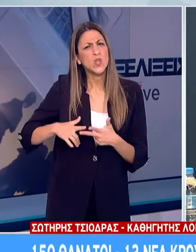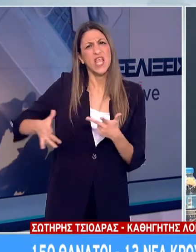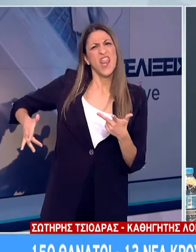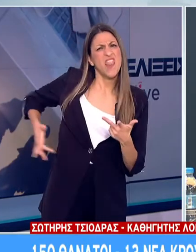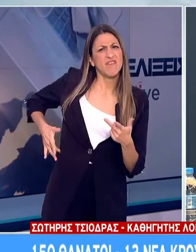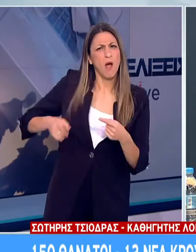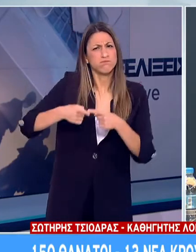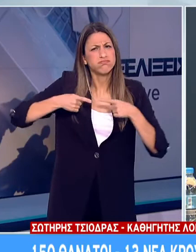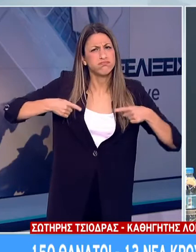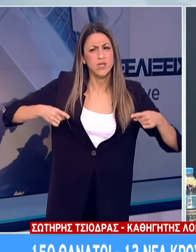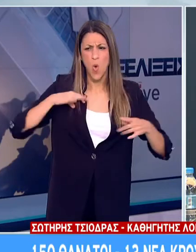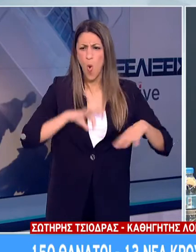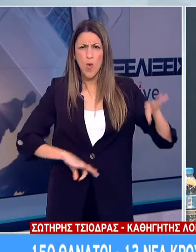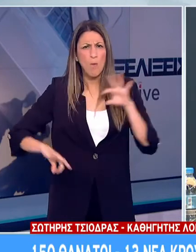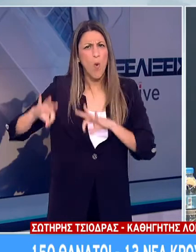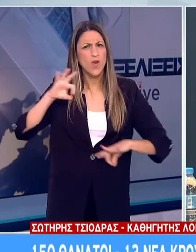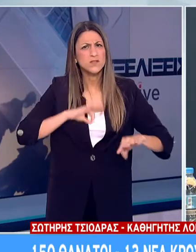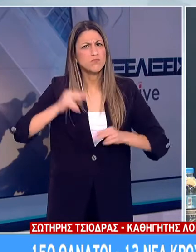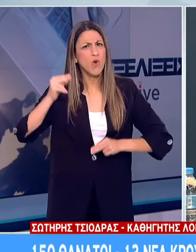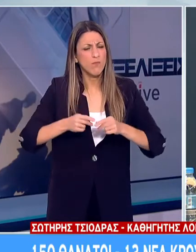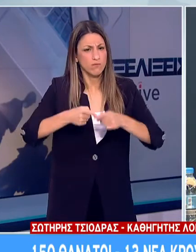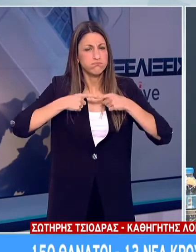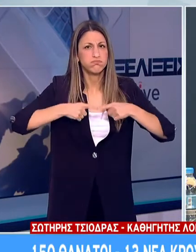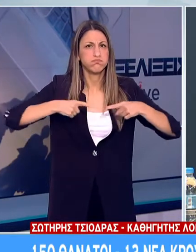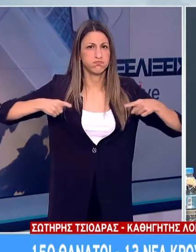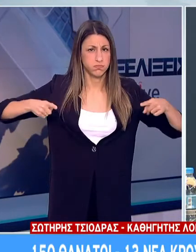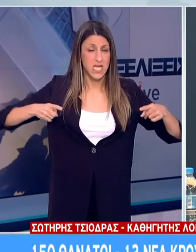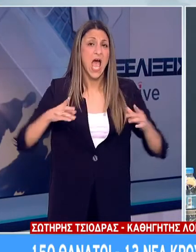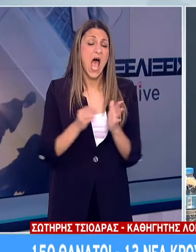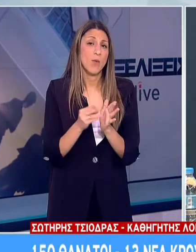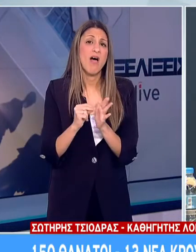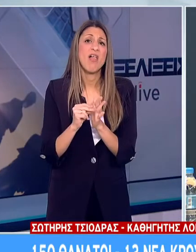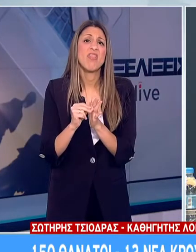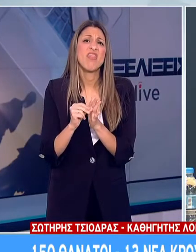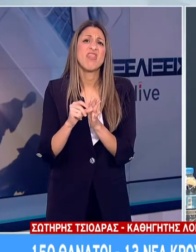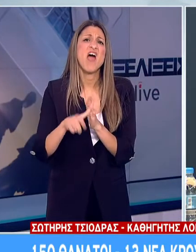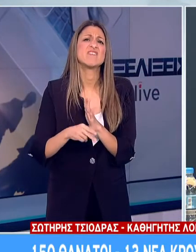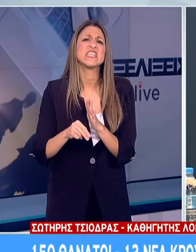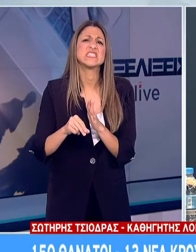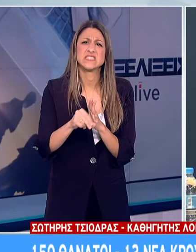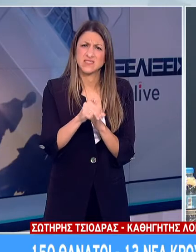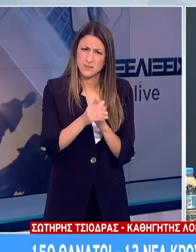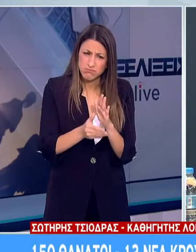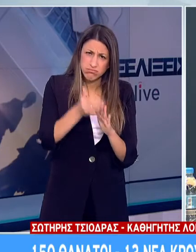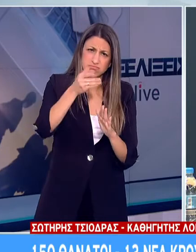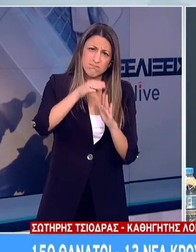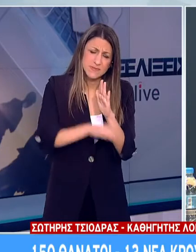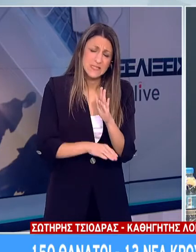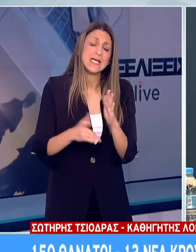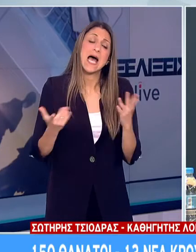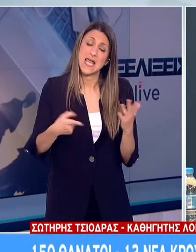και πολλαπλά ενδοκρονολικά προβλήματα, συμπεριλαμβανομένου και του διαβήτη. Ως εκ τούτου θεωρούνται αυξημένο